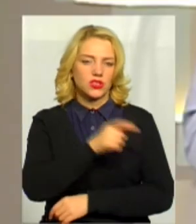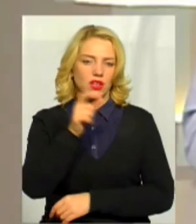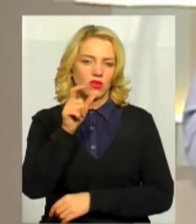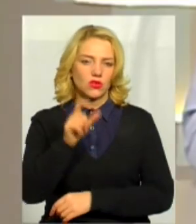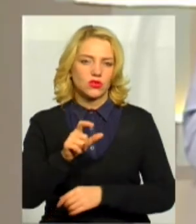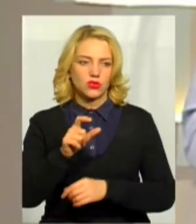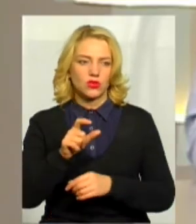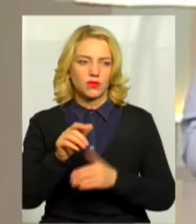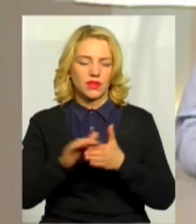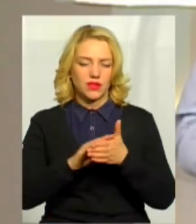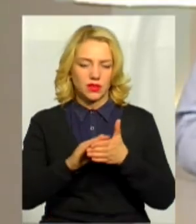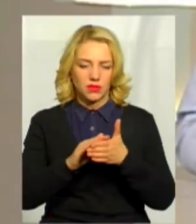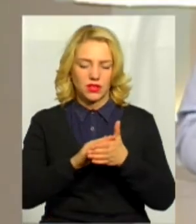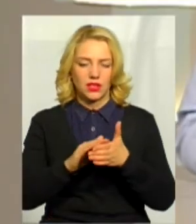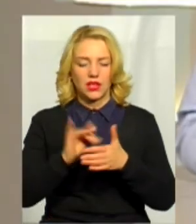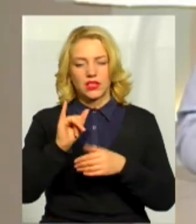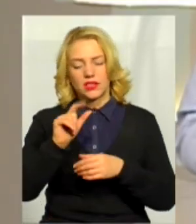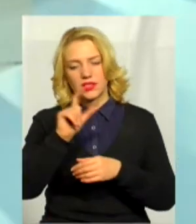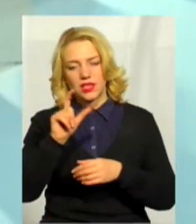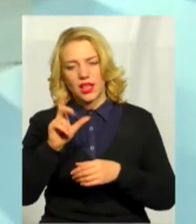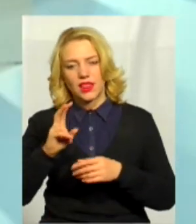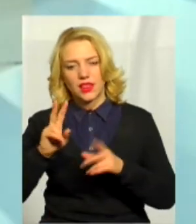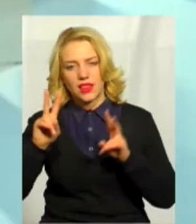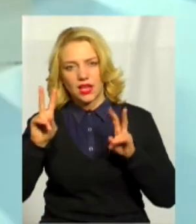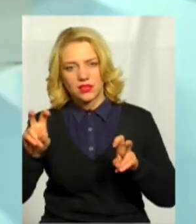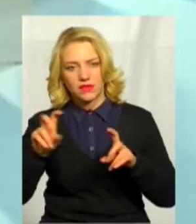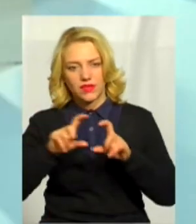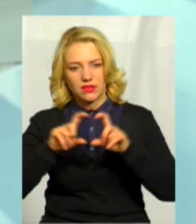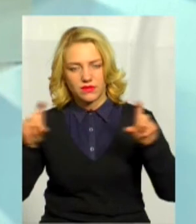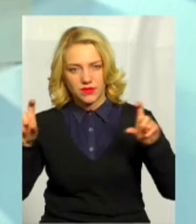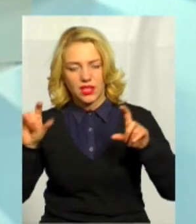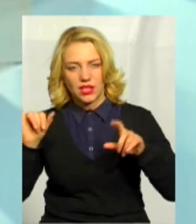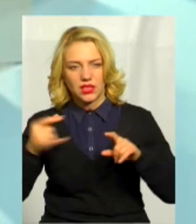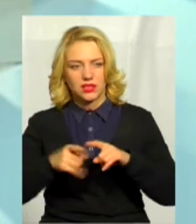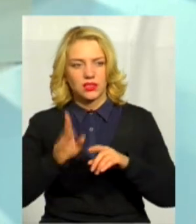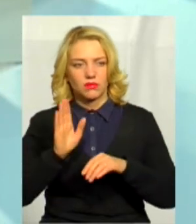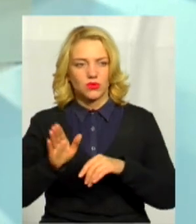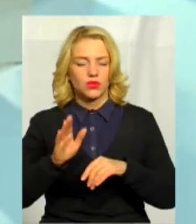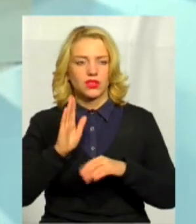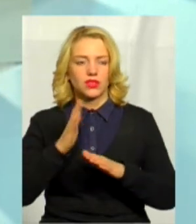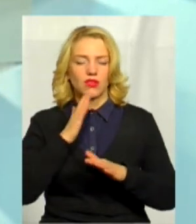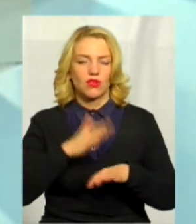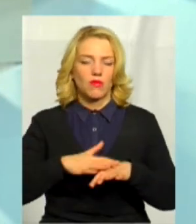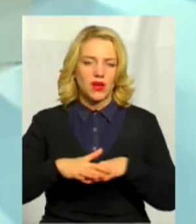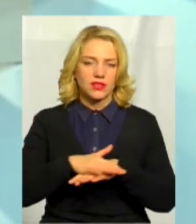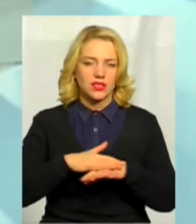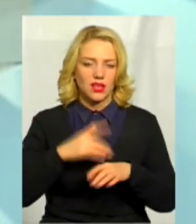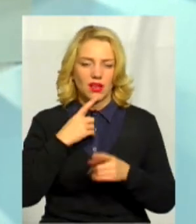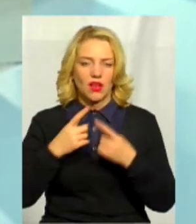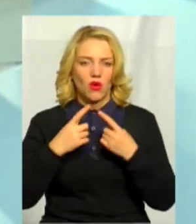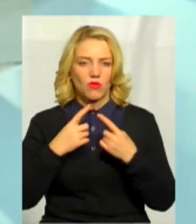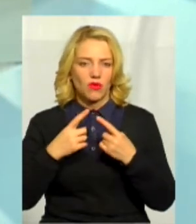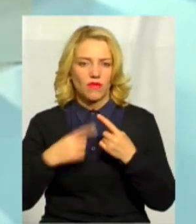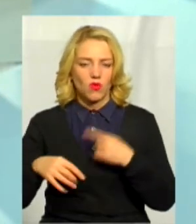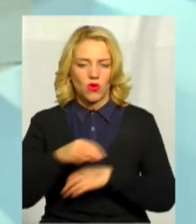з назви юридичної назви. Так. І це буде зараз тільки громадське обговорення, яке буде тривати два